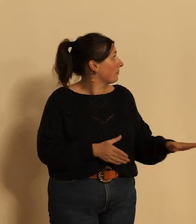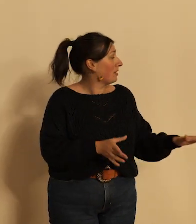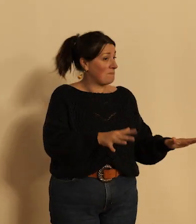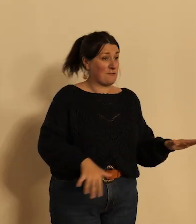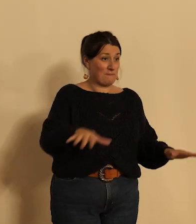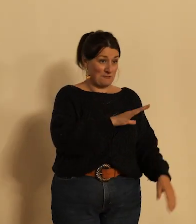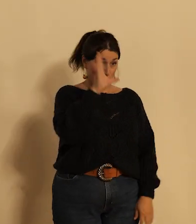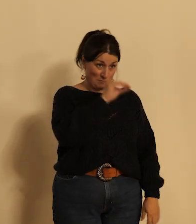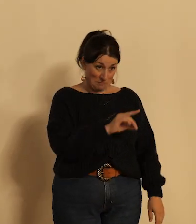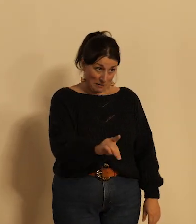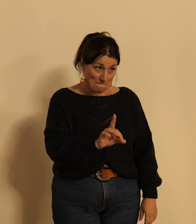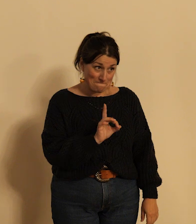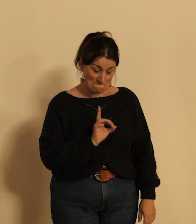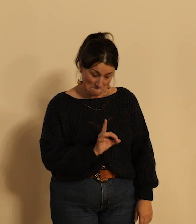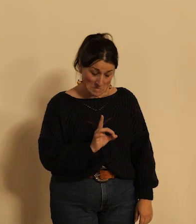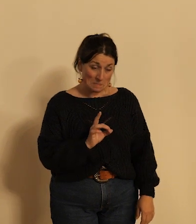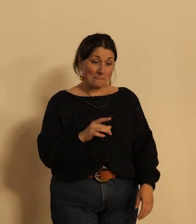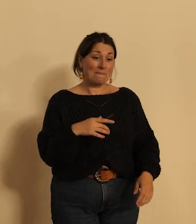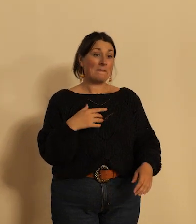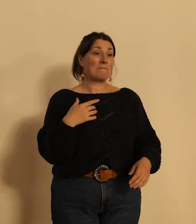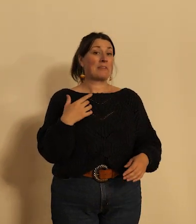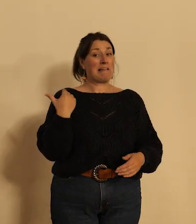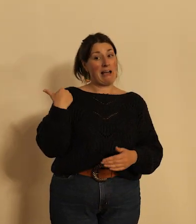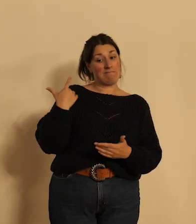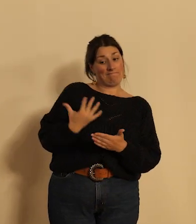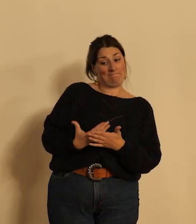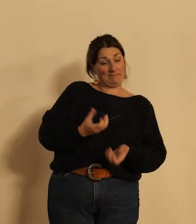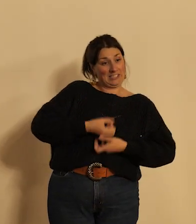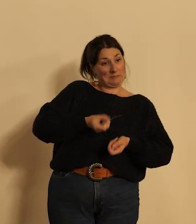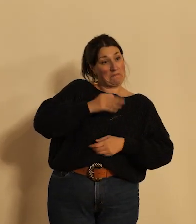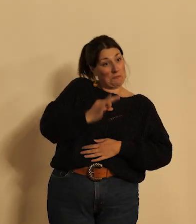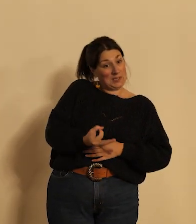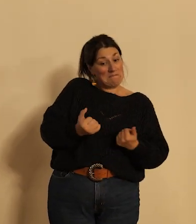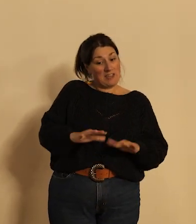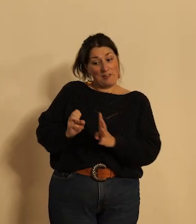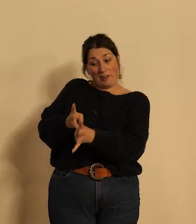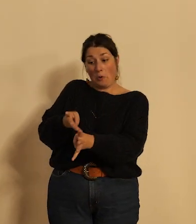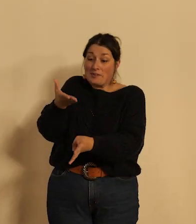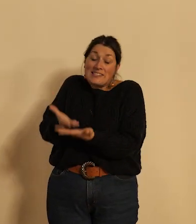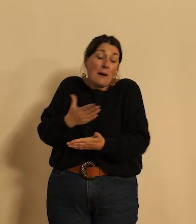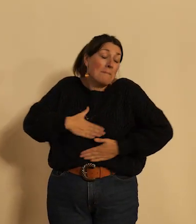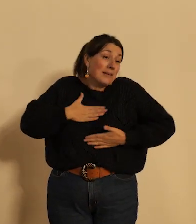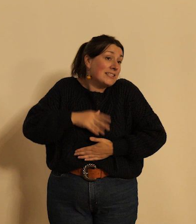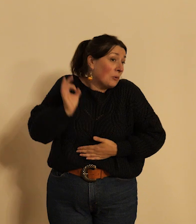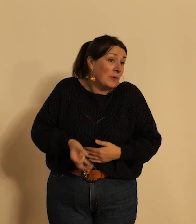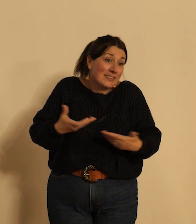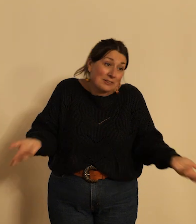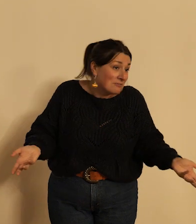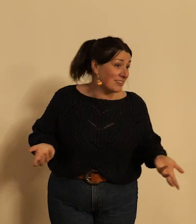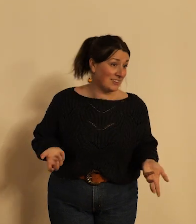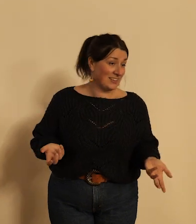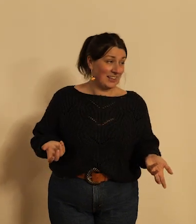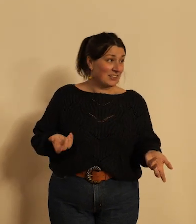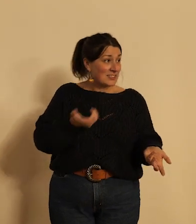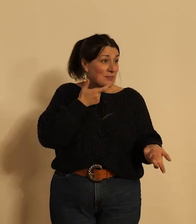conclusion par l'exposé que je vous propose ce soir on peut dire que le vélo ça reste du plaisir et que